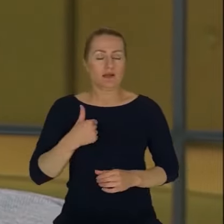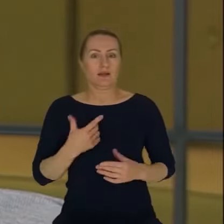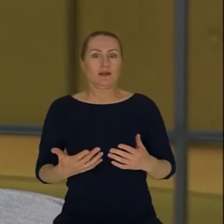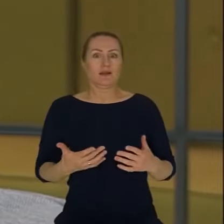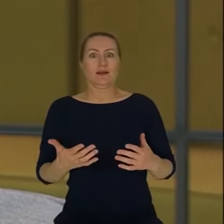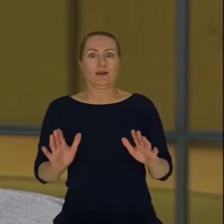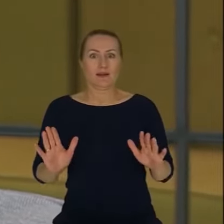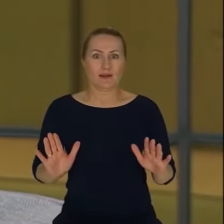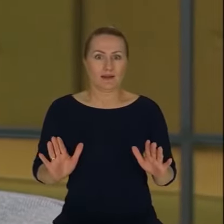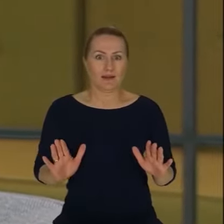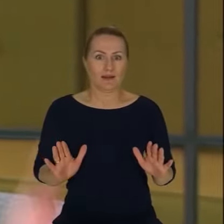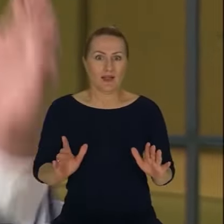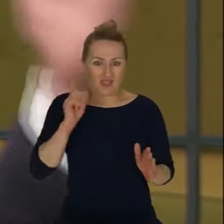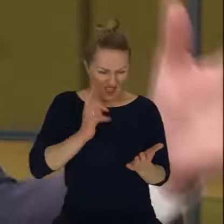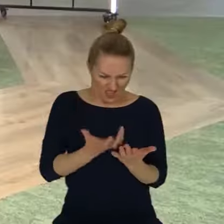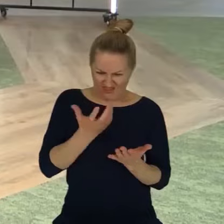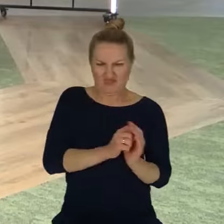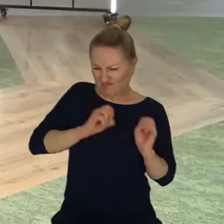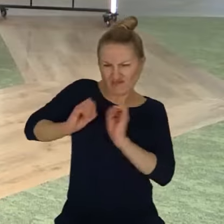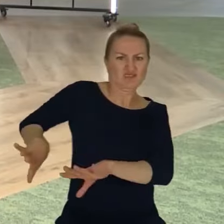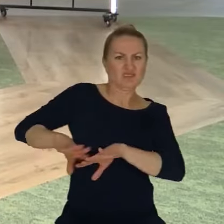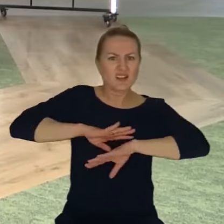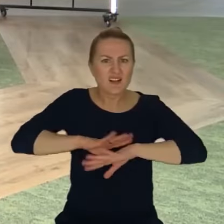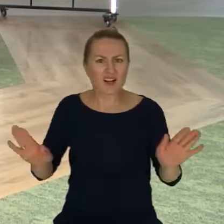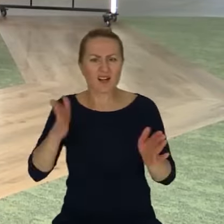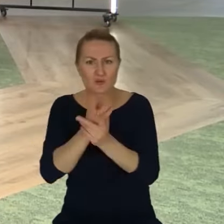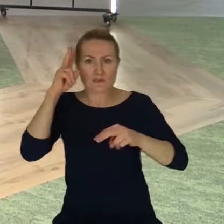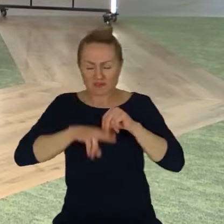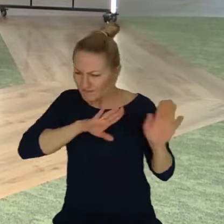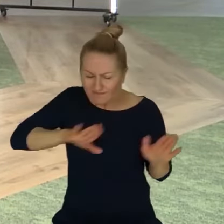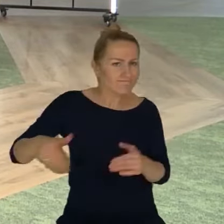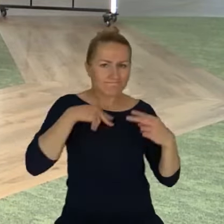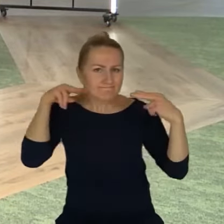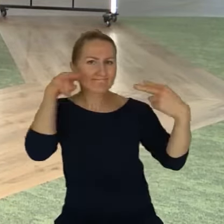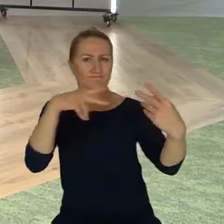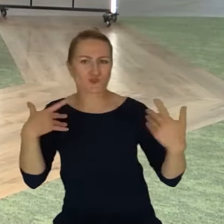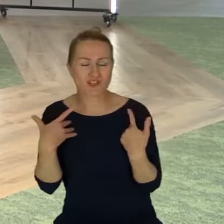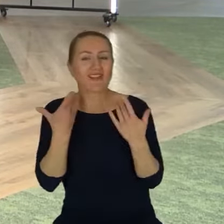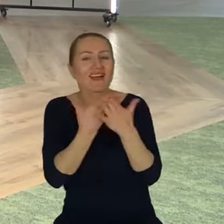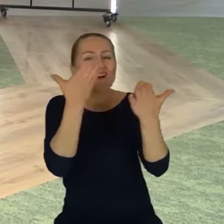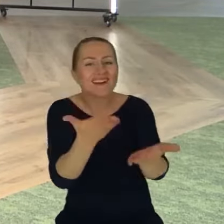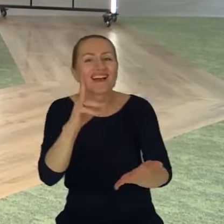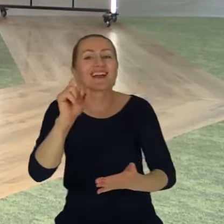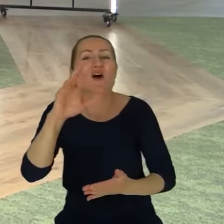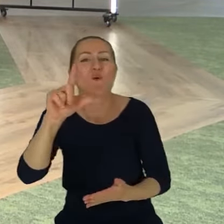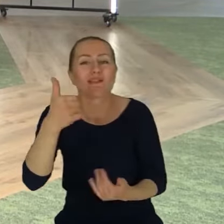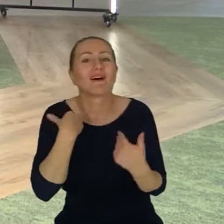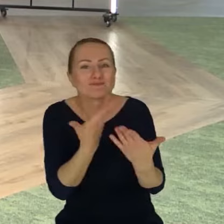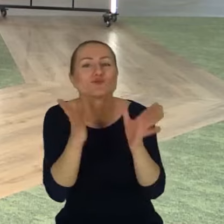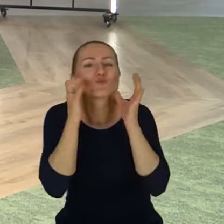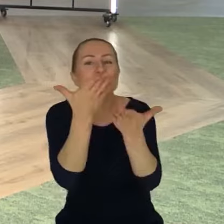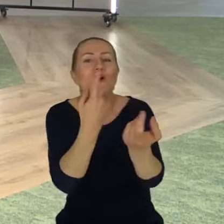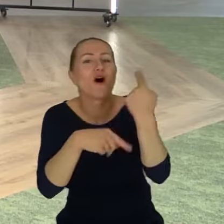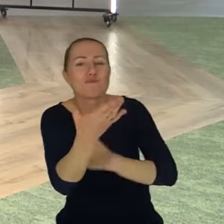Odłożyć to świństwo z boku i być tylko tu i teraz. Dlatego słucham ciebie, Karolino. Cudownie. To, co chciałam